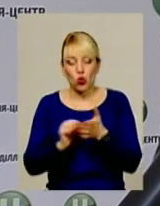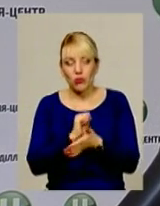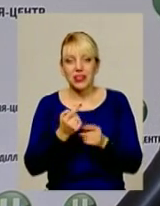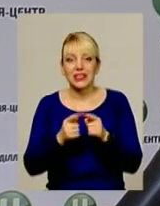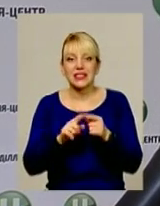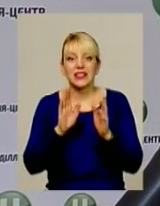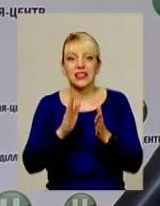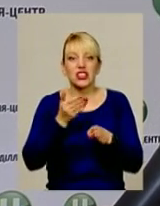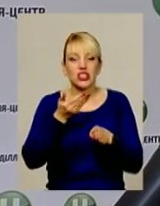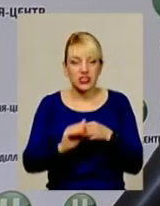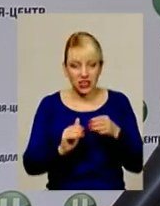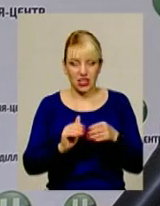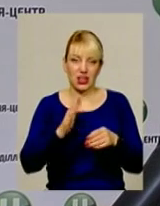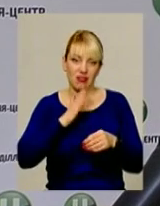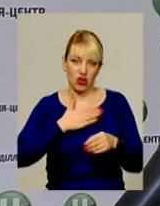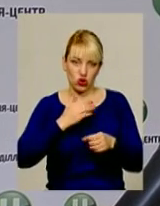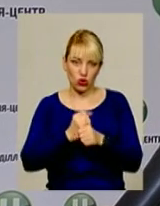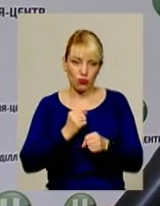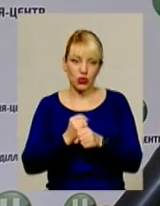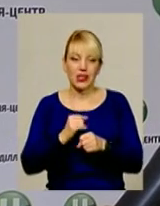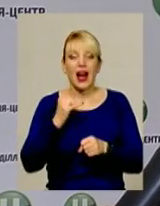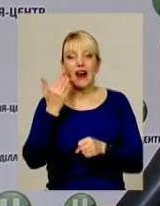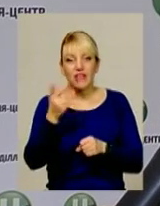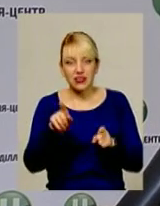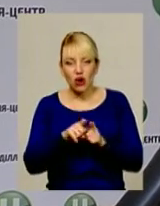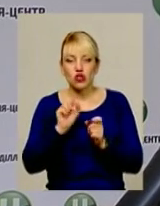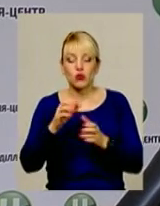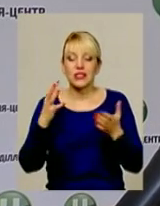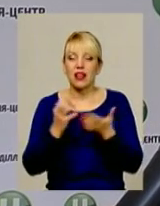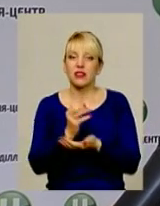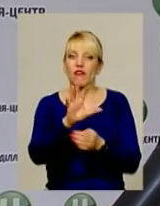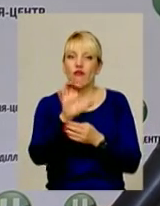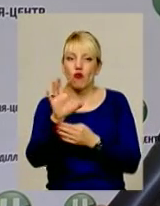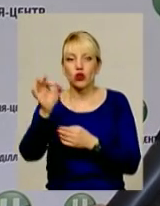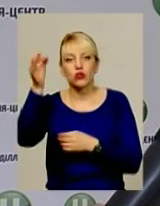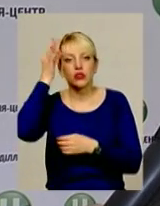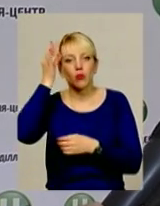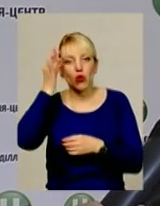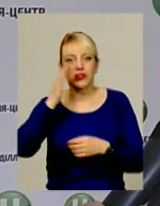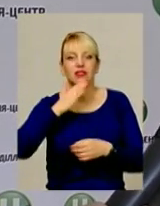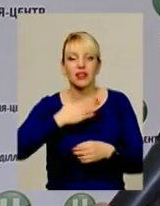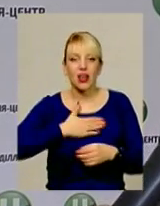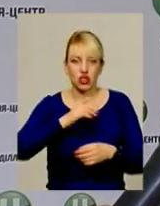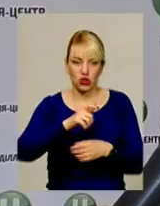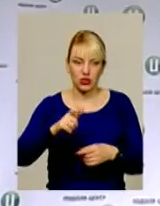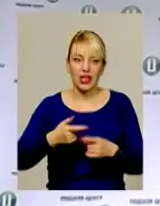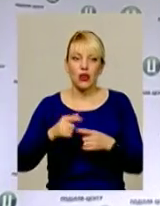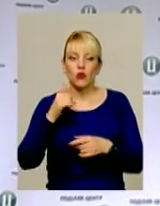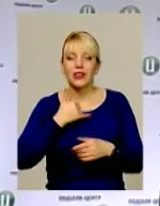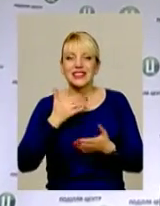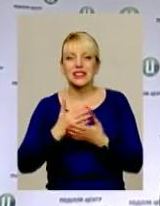ви також можете знайти фото та спогади окремих людей. Всього на нашому сайті є понад мільярд різноманітних записів з усього світу.